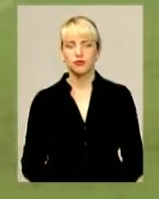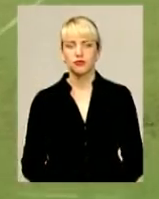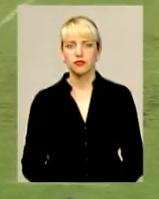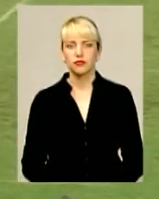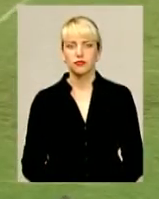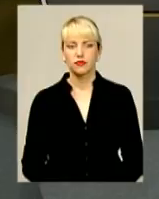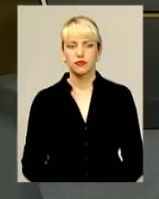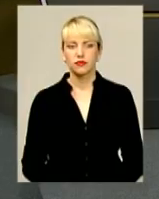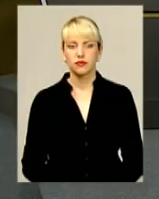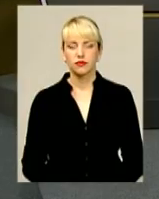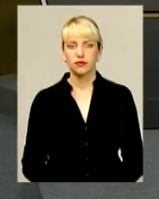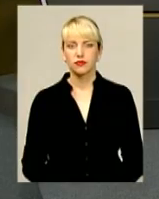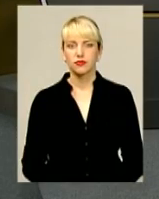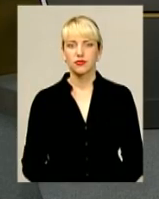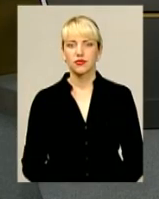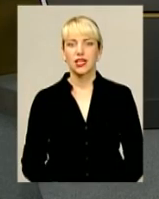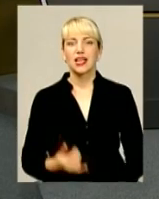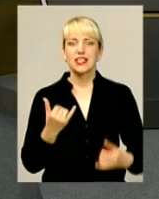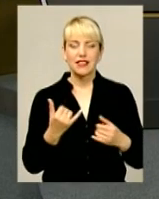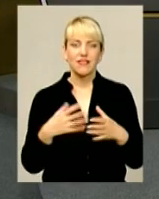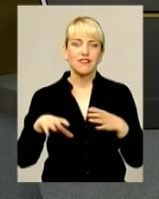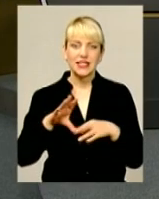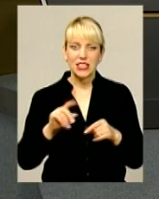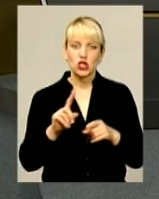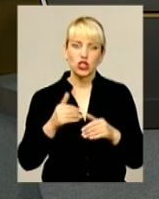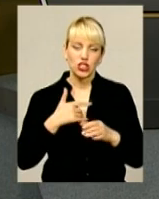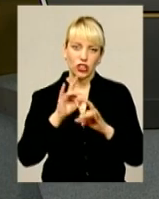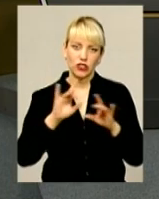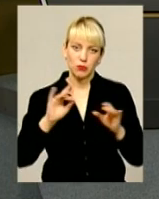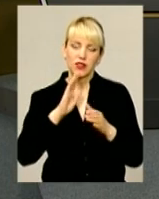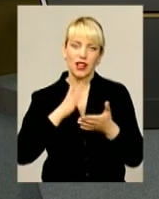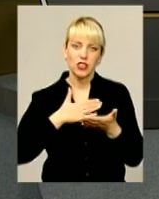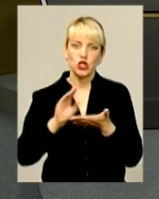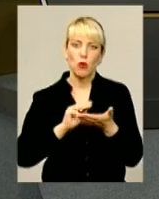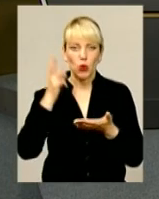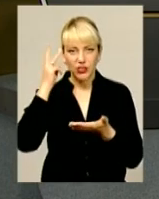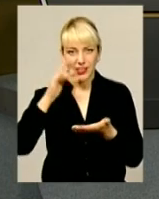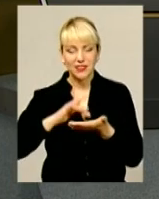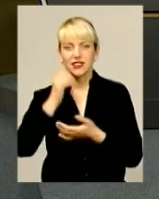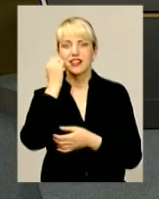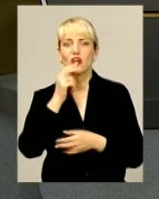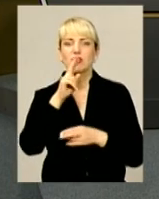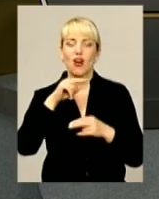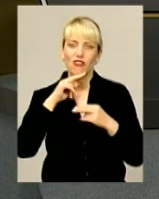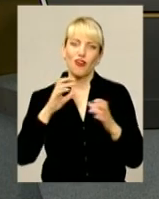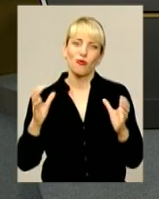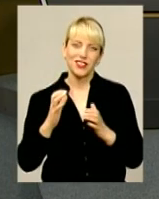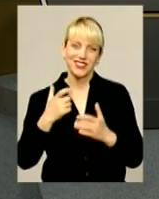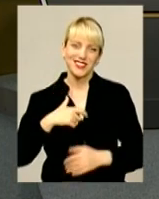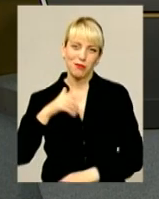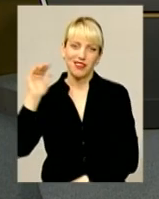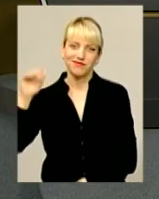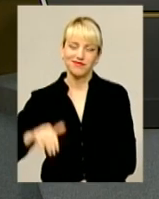випуску. Наразі це все, про що хотіли розповісти журналісти «Поділля Центру». Дякуємо за увагу і бережіть себе.